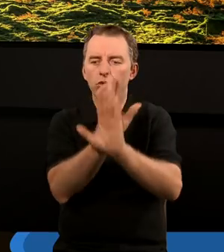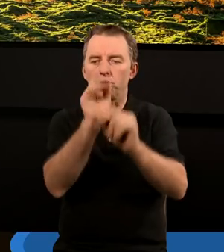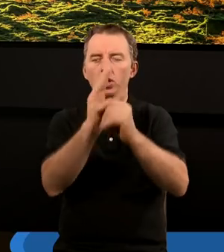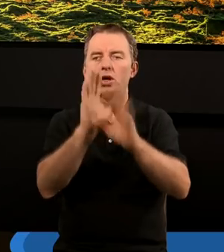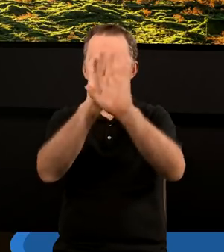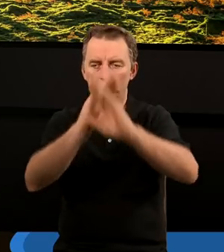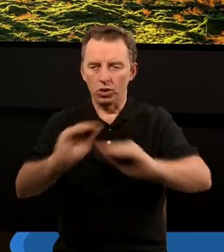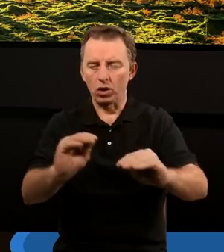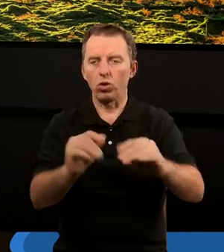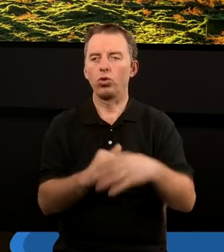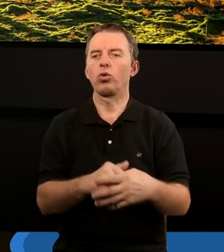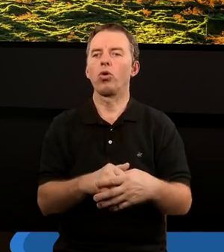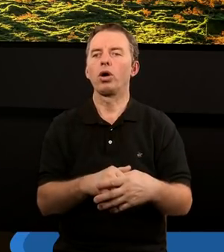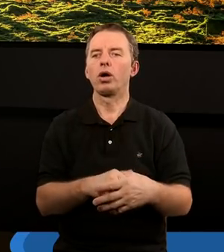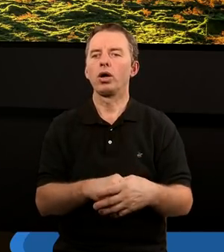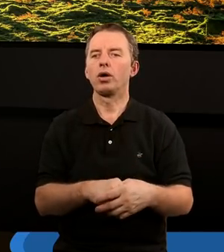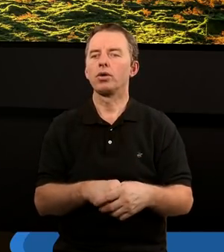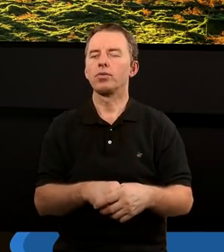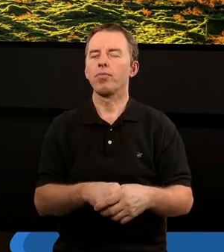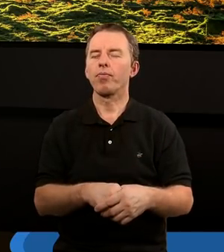szacunku. Czci i szacunku.